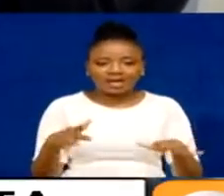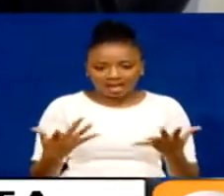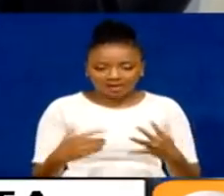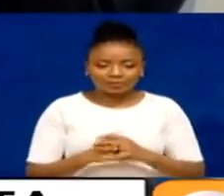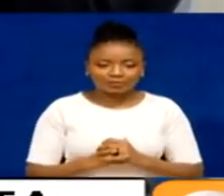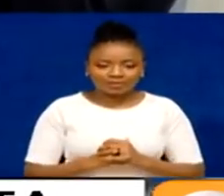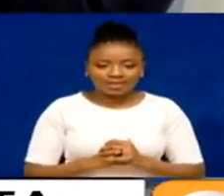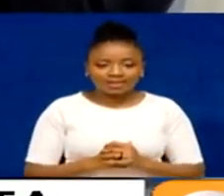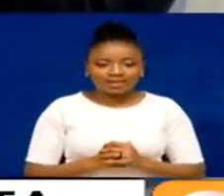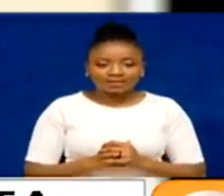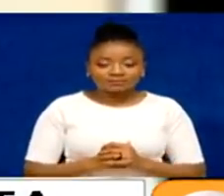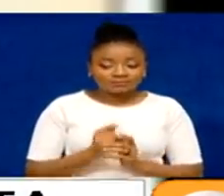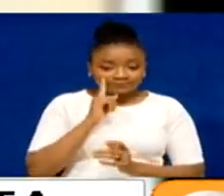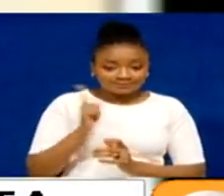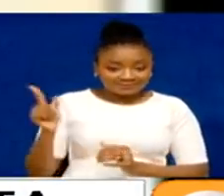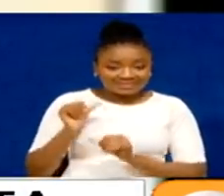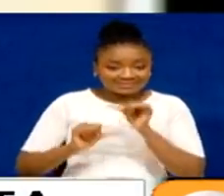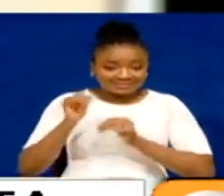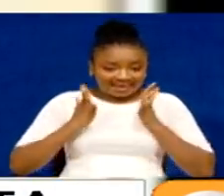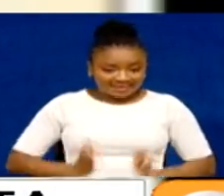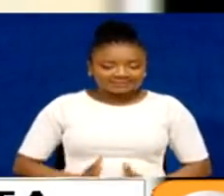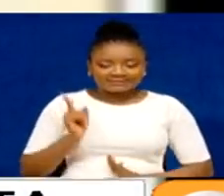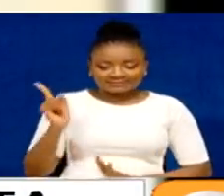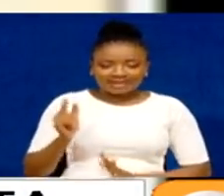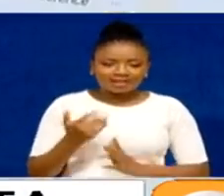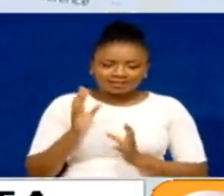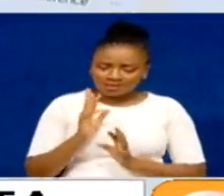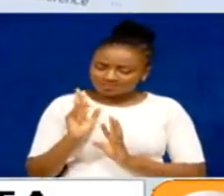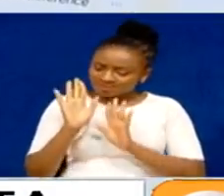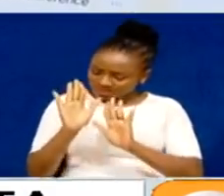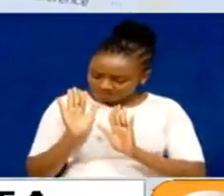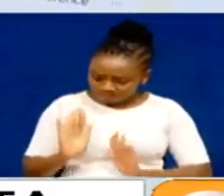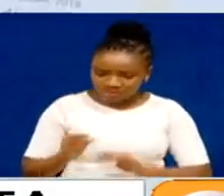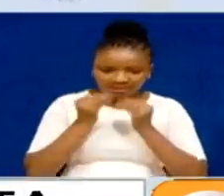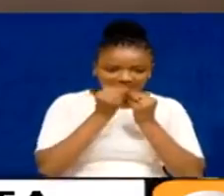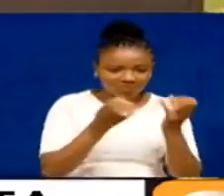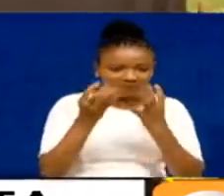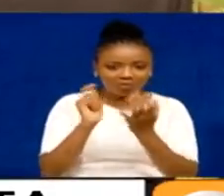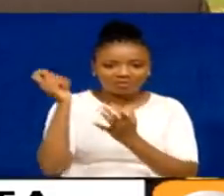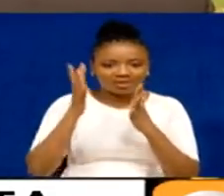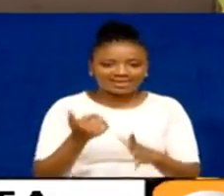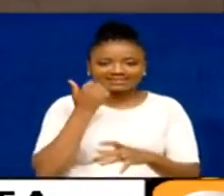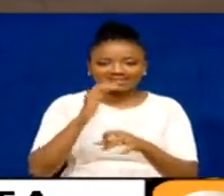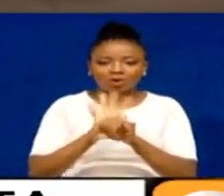Wanasayansi hawa wamekua kiungo muimu katika kuipasha serikali ya bari za janga mbalo lilikuwa geni.